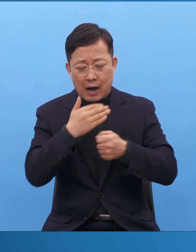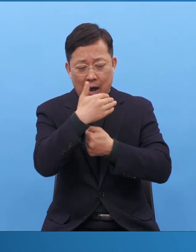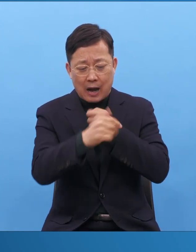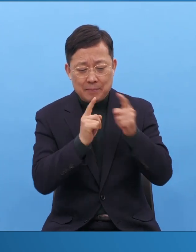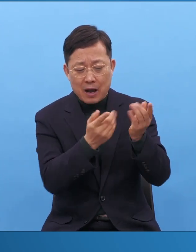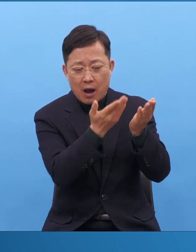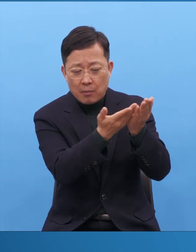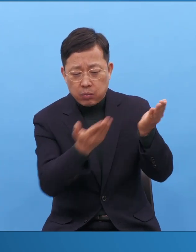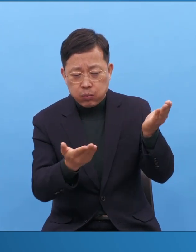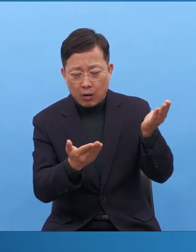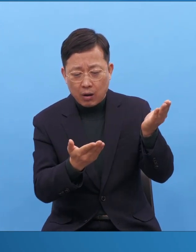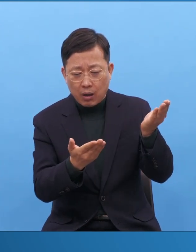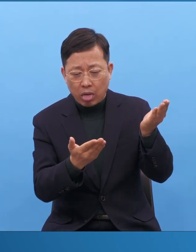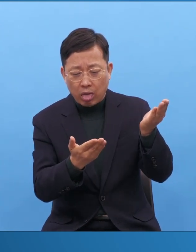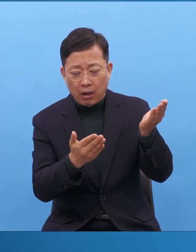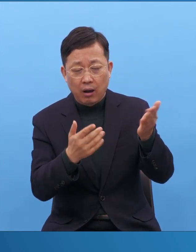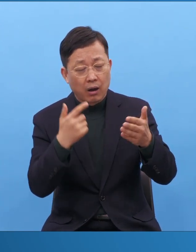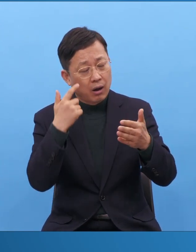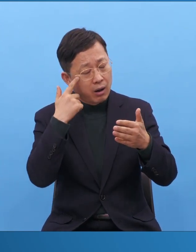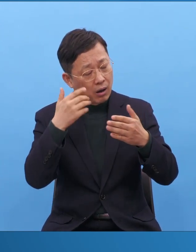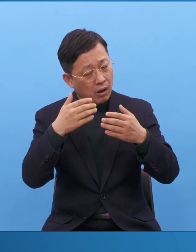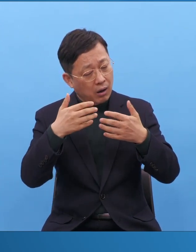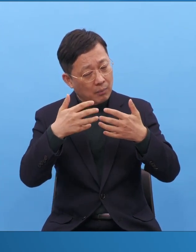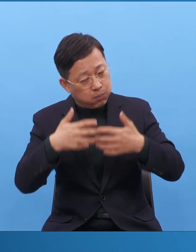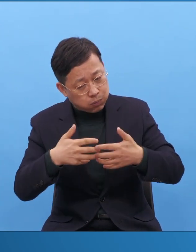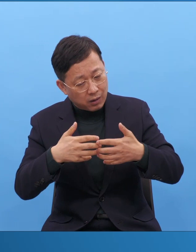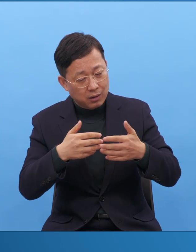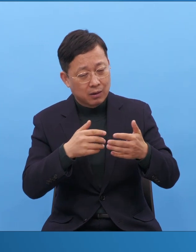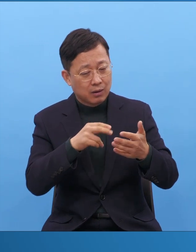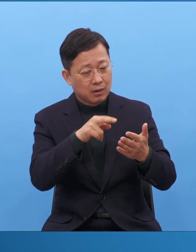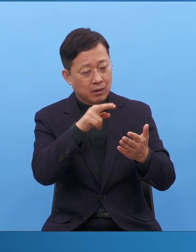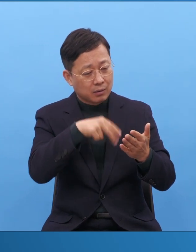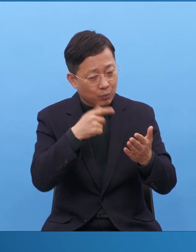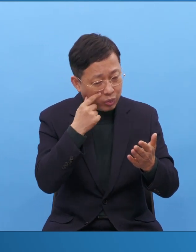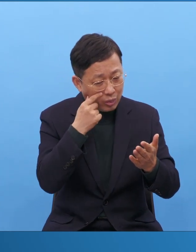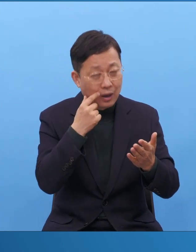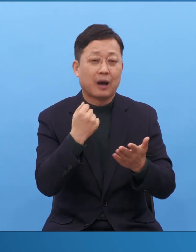바쁘니까. 그런데 아예 안 듣는 분도 있어요.